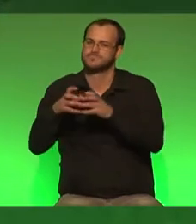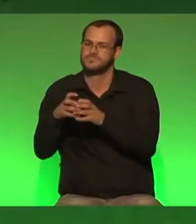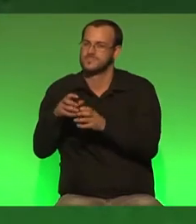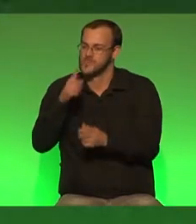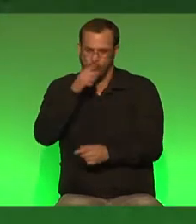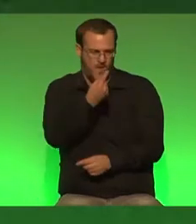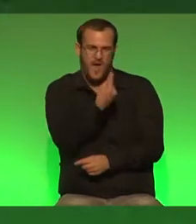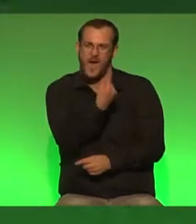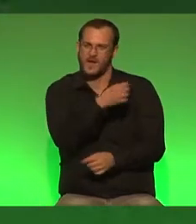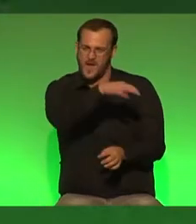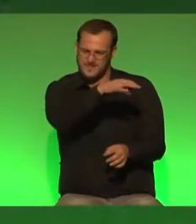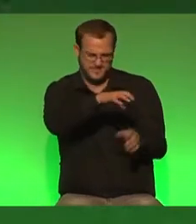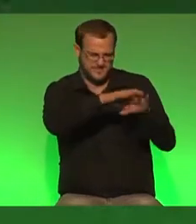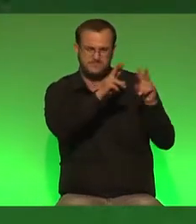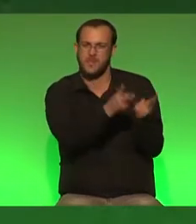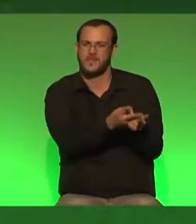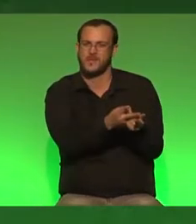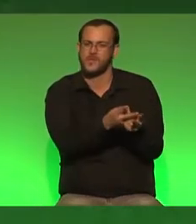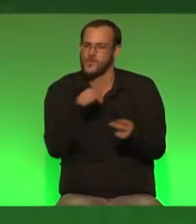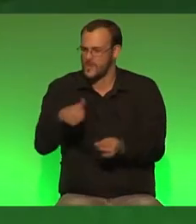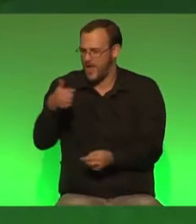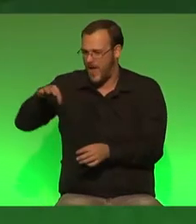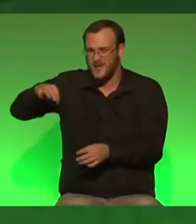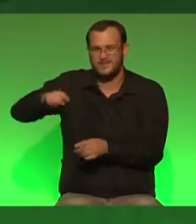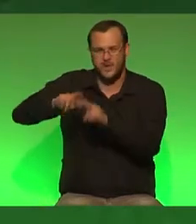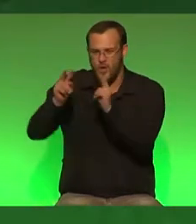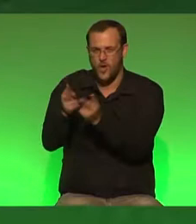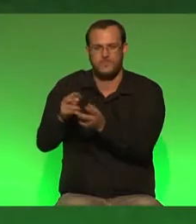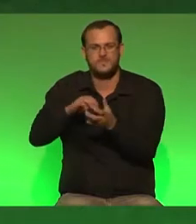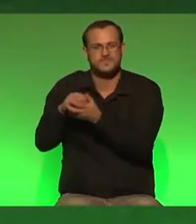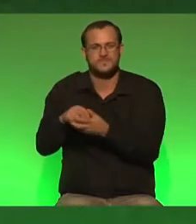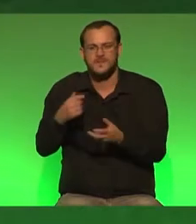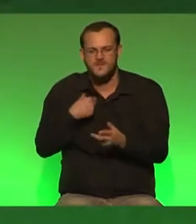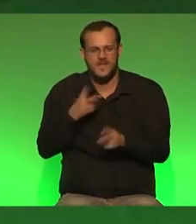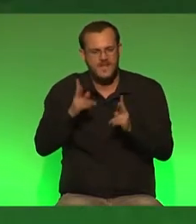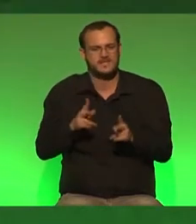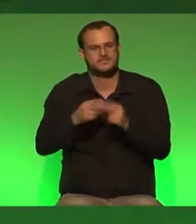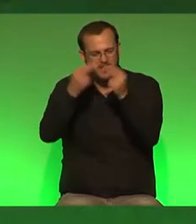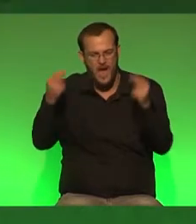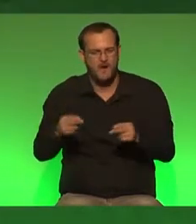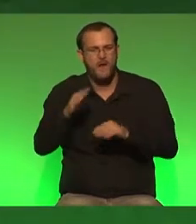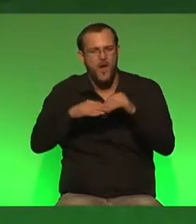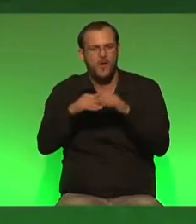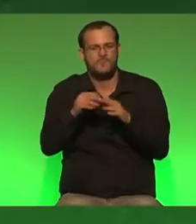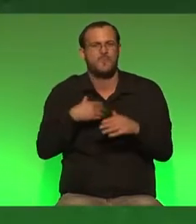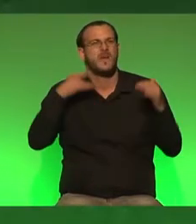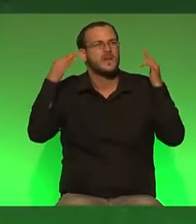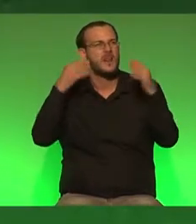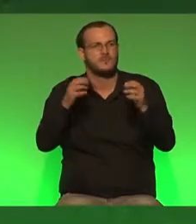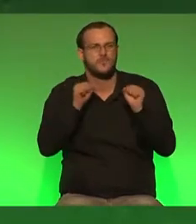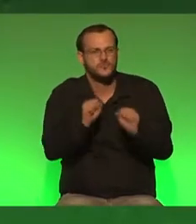diesen Planeten und wir haben nur diese europäische Einigung, um den Rechtsrahmen zu bauen, den wir brauchen, um Klima zu schützen,